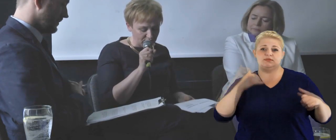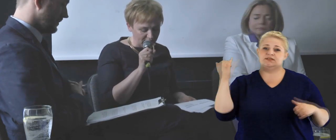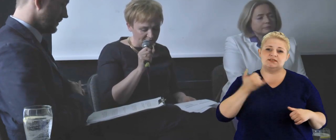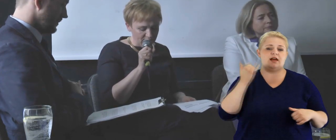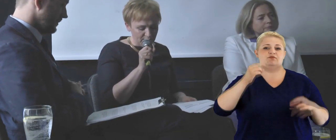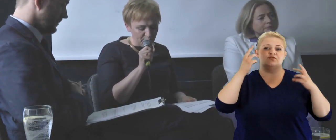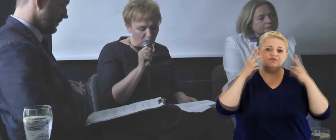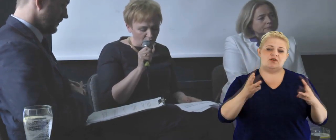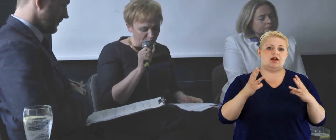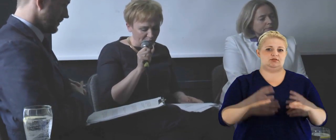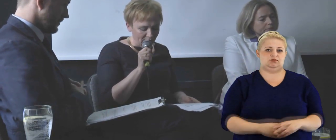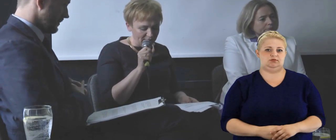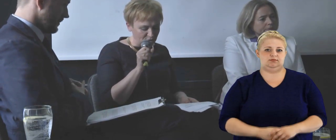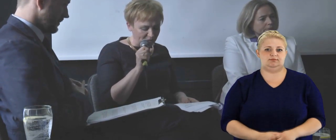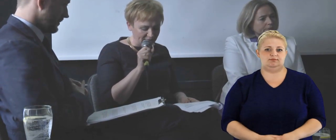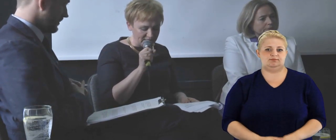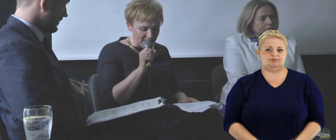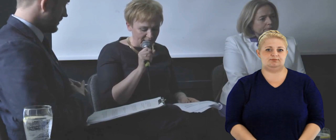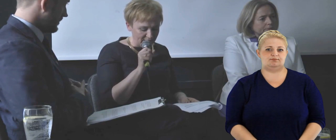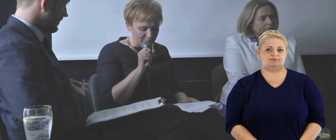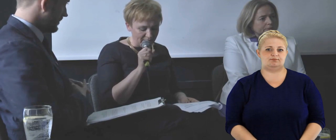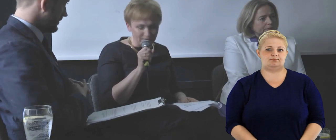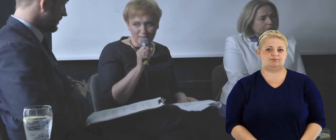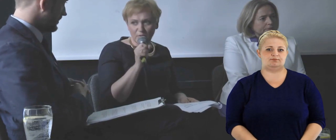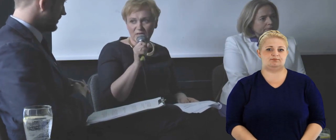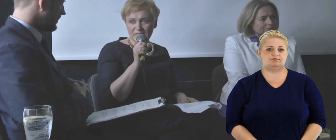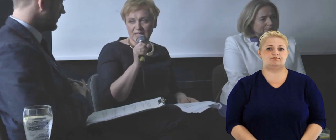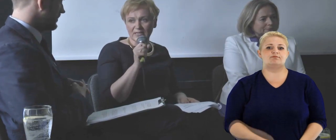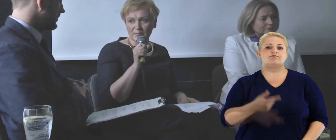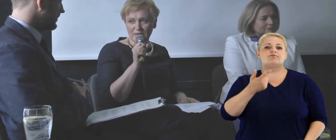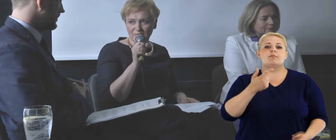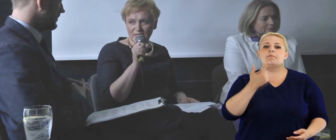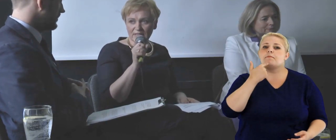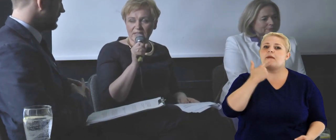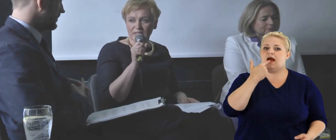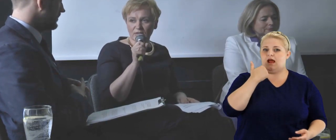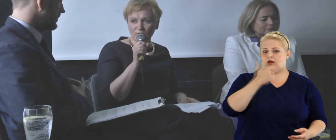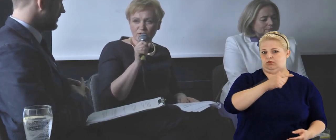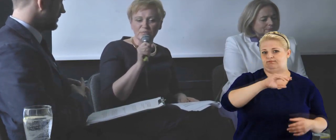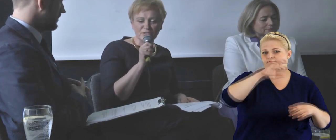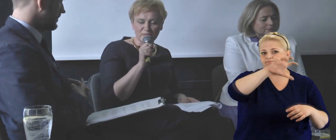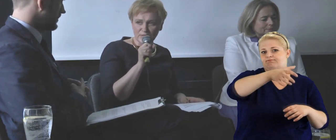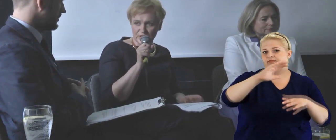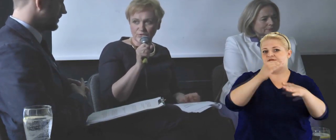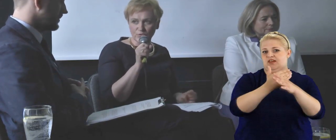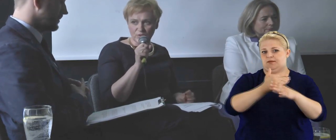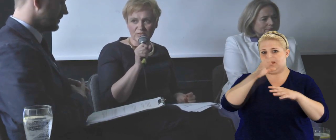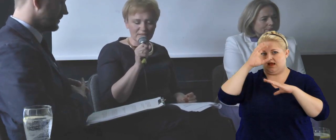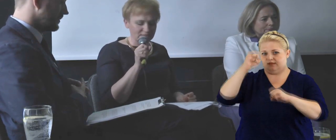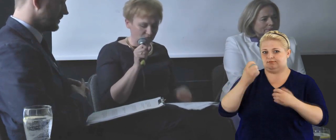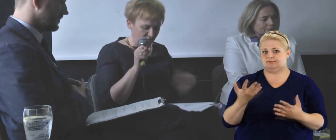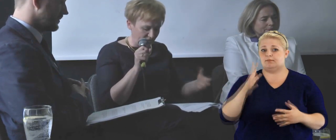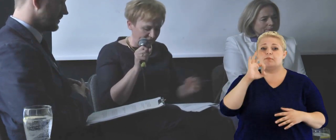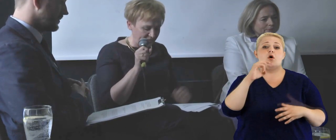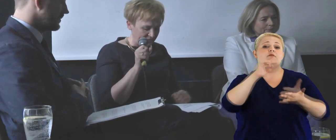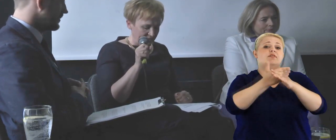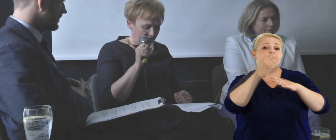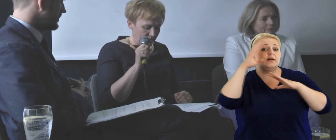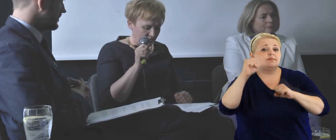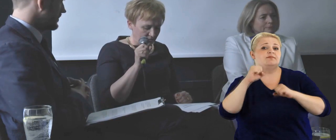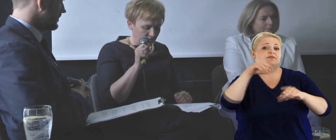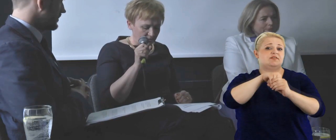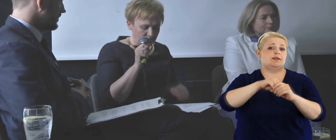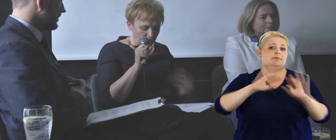nacisk, że niepokoi mała liczba kancelarii prawnych, bo kancelarie prawne tylko w liczbie 70 są zarejestrowane.